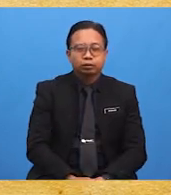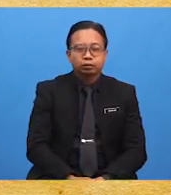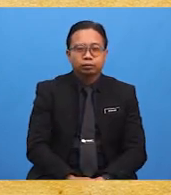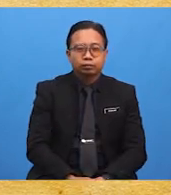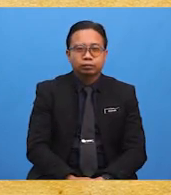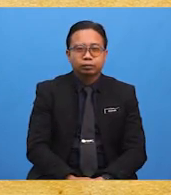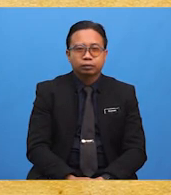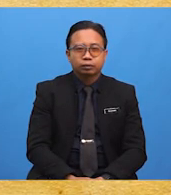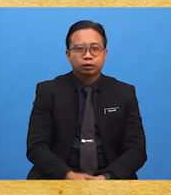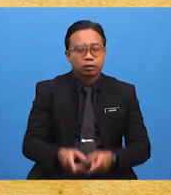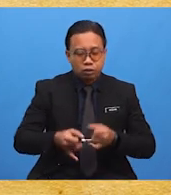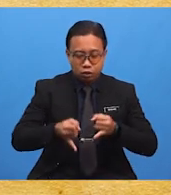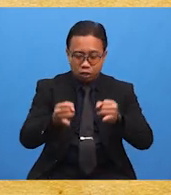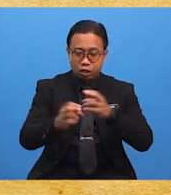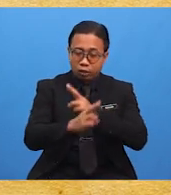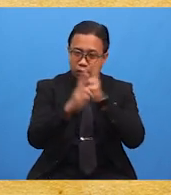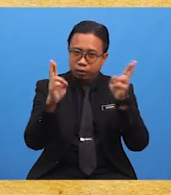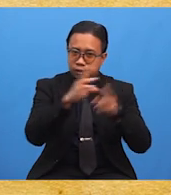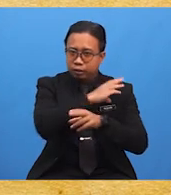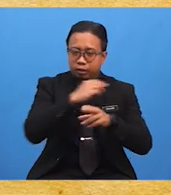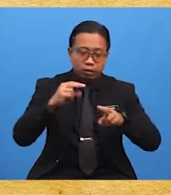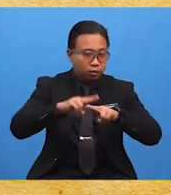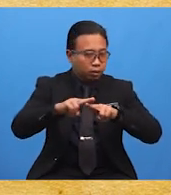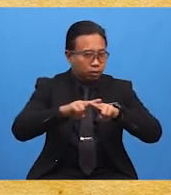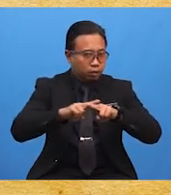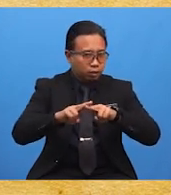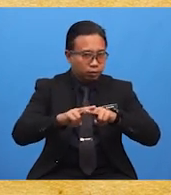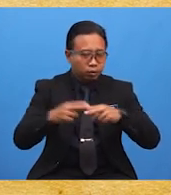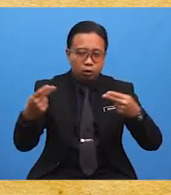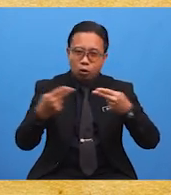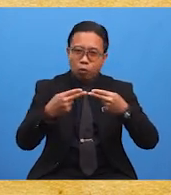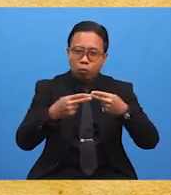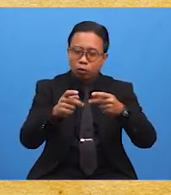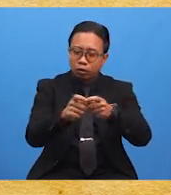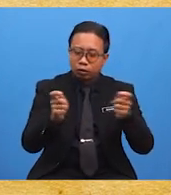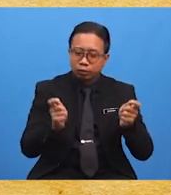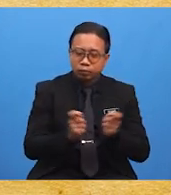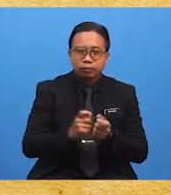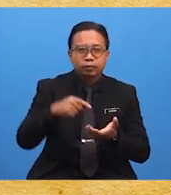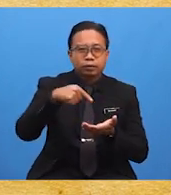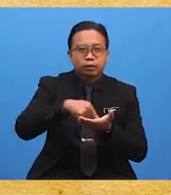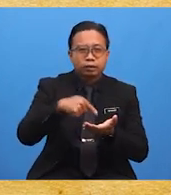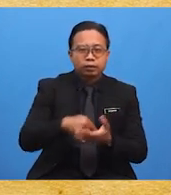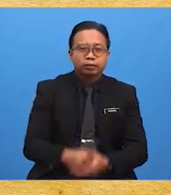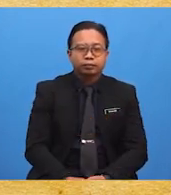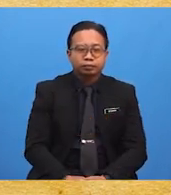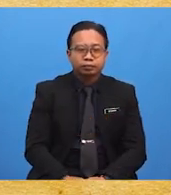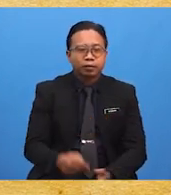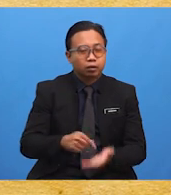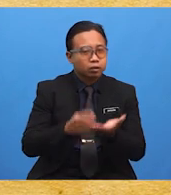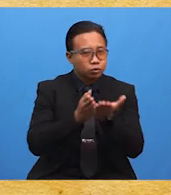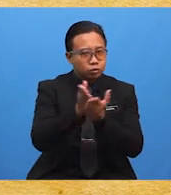Rangkaian jalan raya dan jalan kereta api menghubungkan tempat-tempat ini. Ini